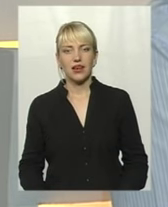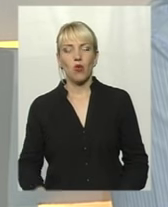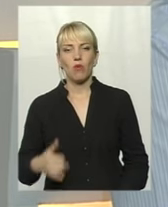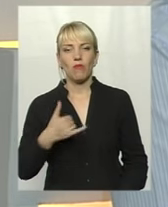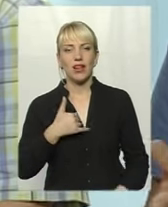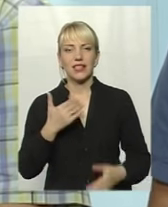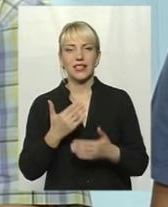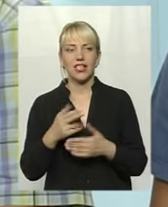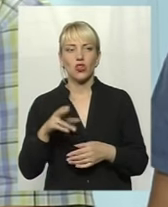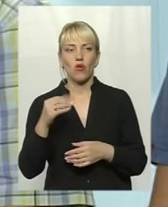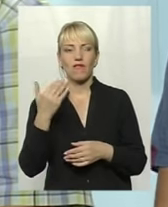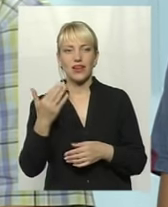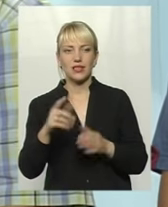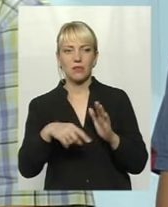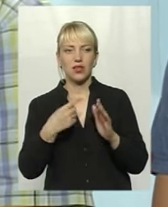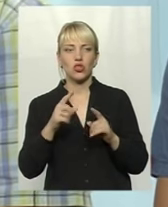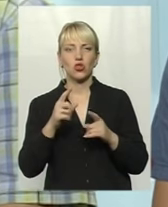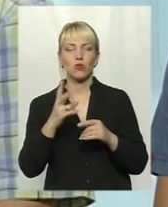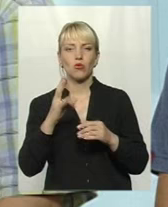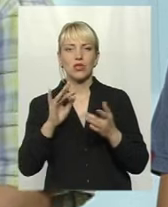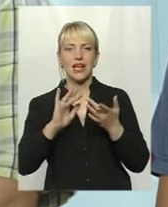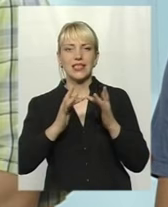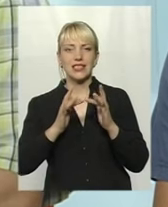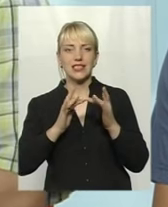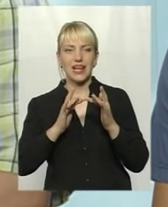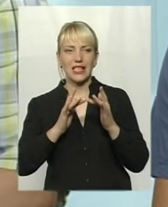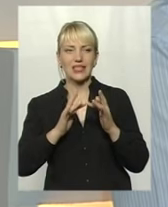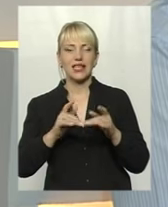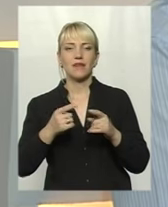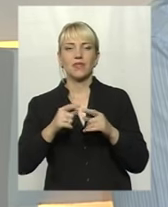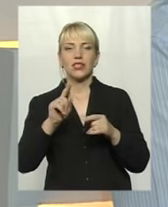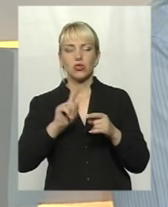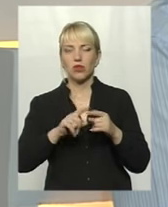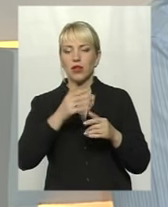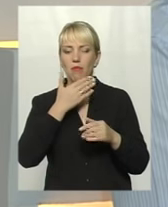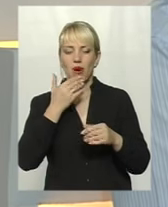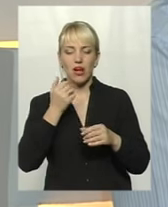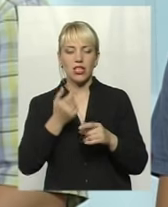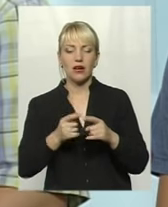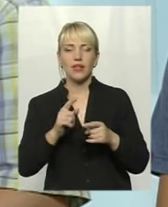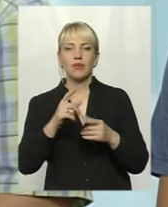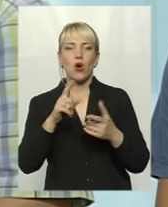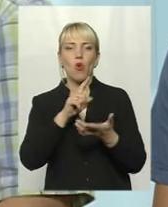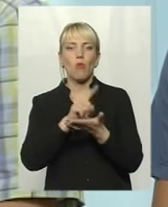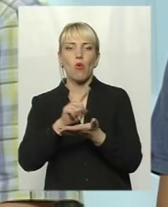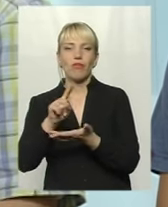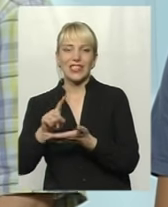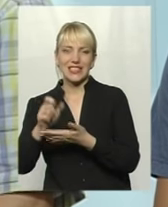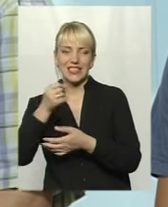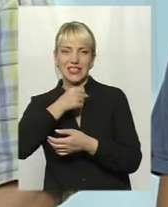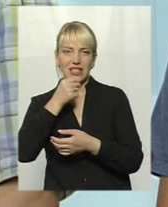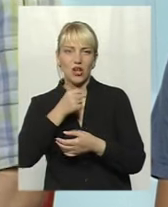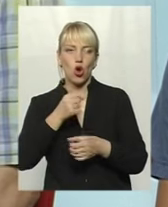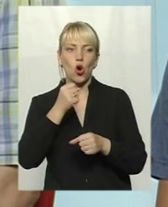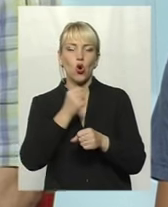у мене є до вас питання. Чому на сайті громади нема обов'язків старости? Робочий день старости 8 годин мінімум. Скільки